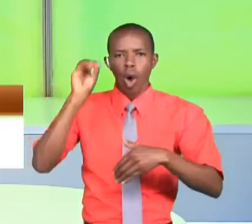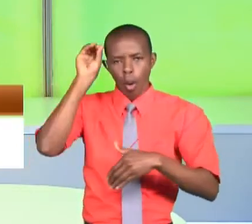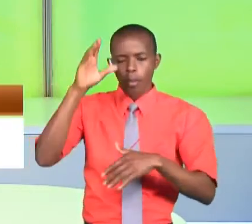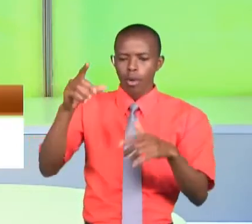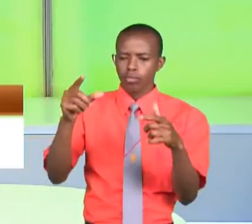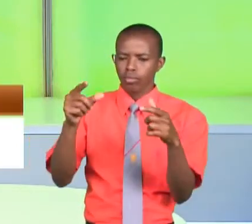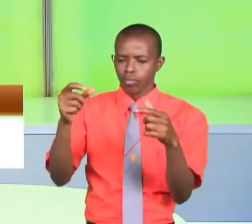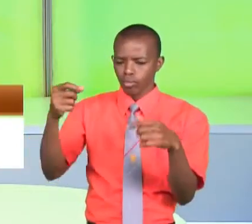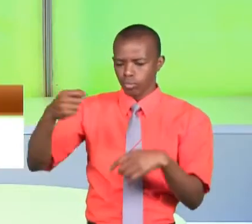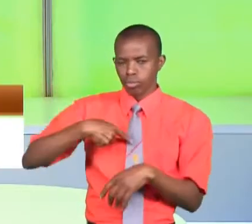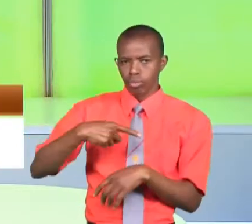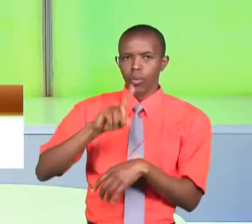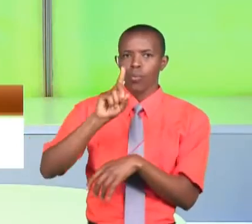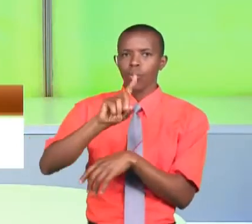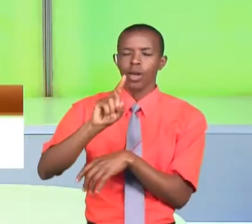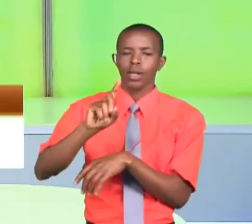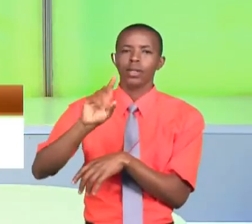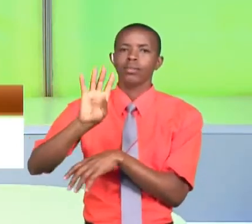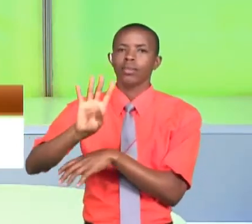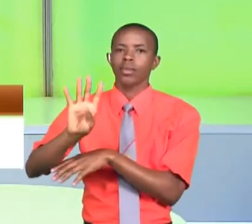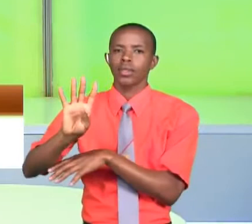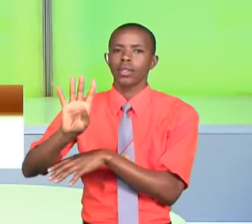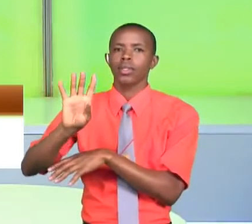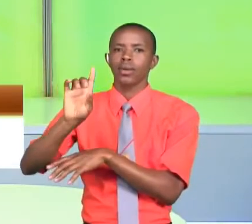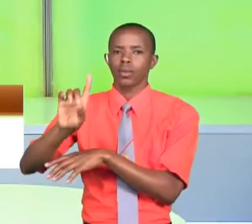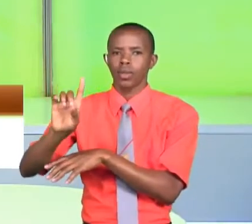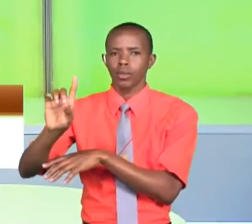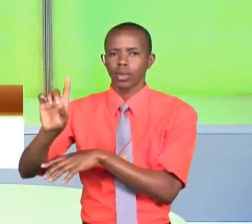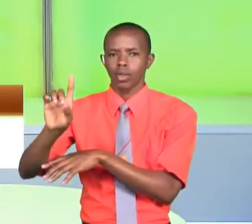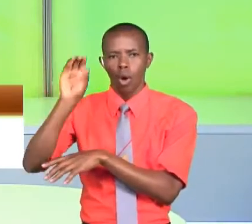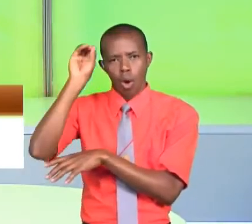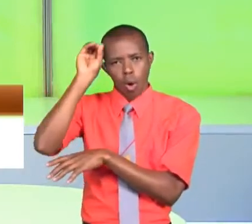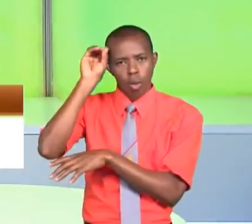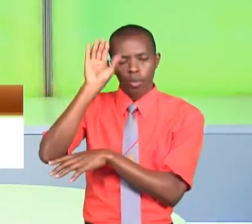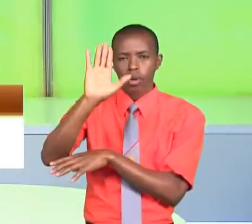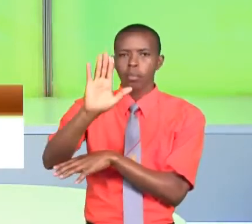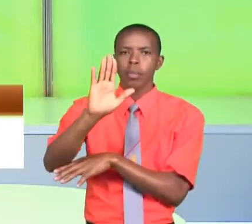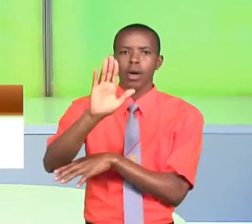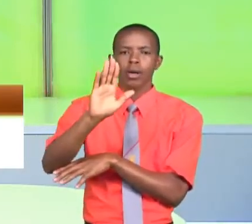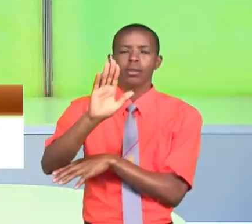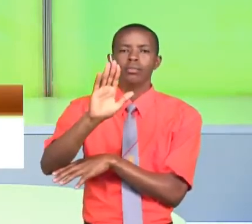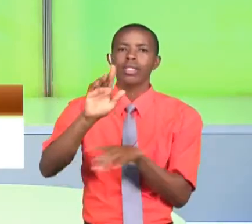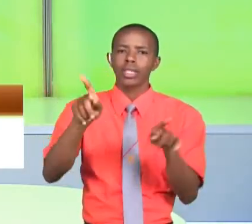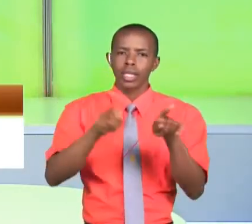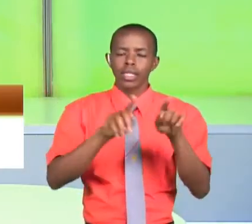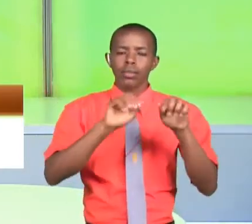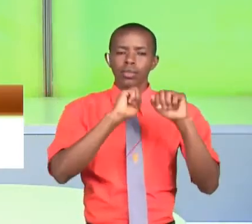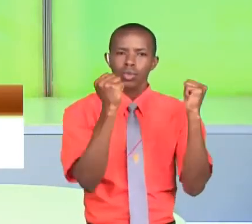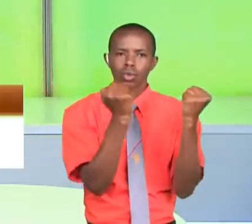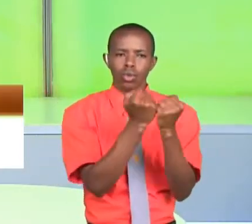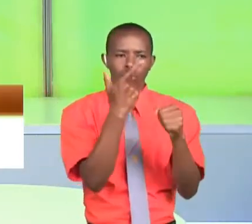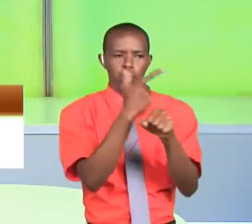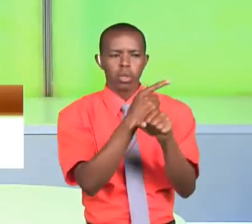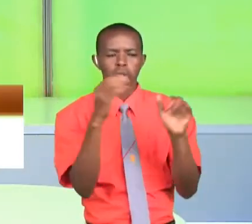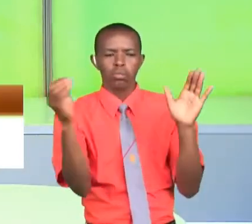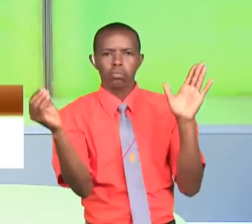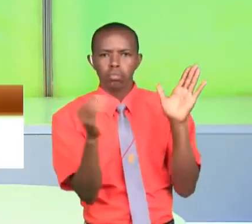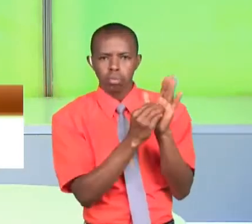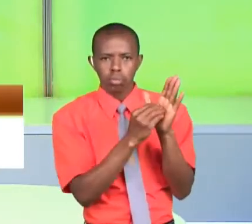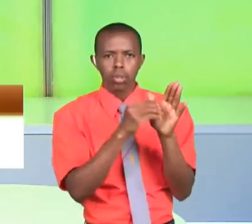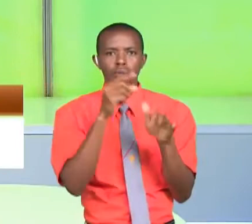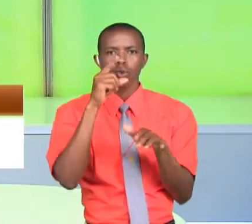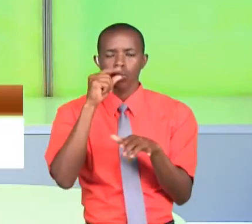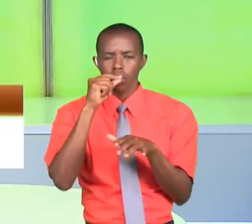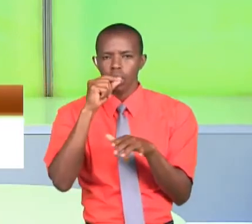moja moja moja Ine ine moja moja moja Kauli yako imimine kwenye mitandao ya kijamii Kwenye twitter At switch tv kenya